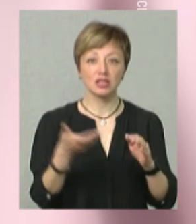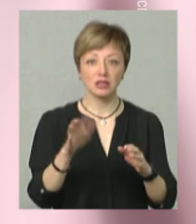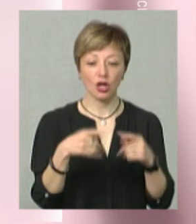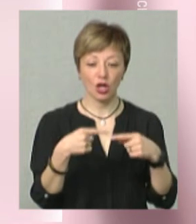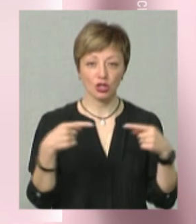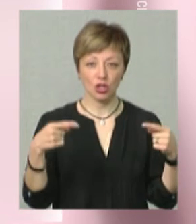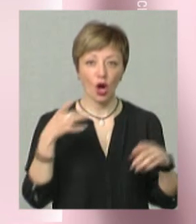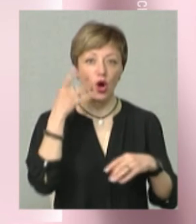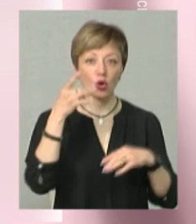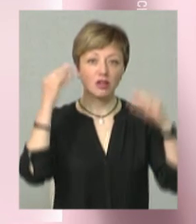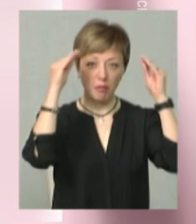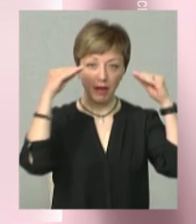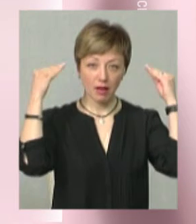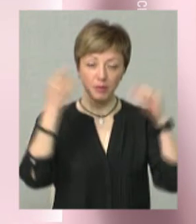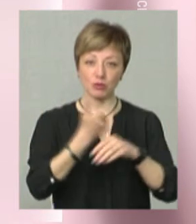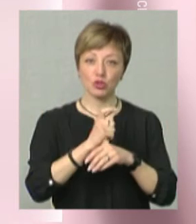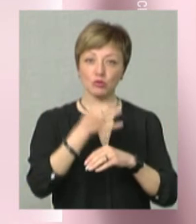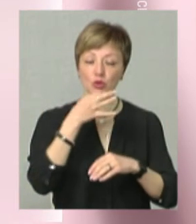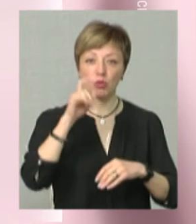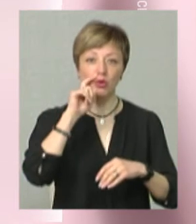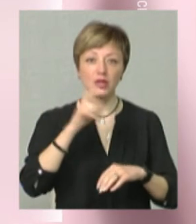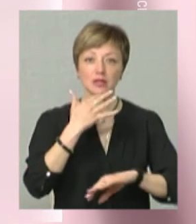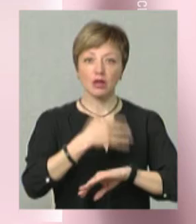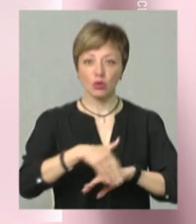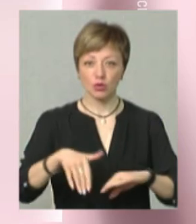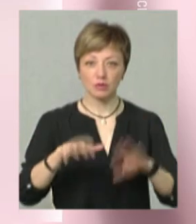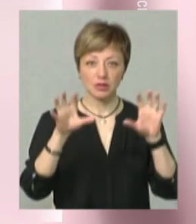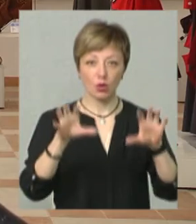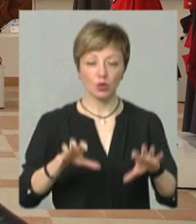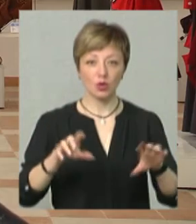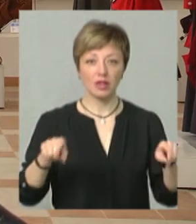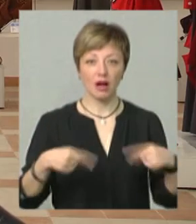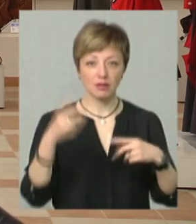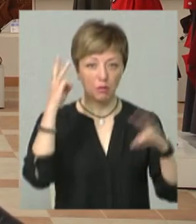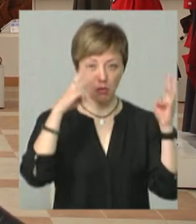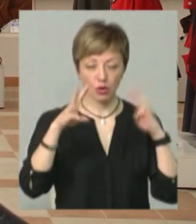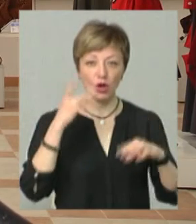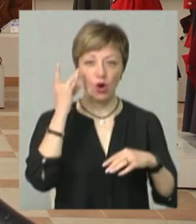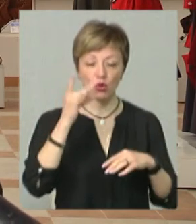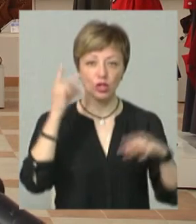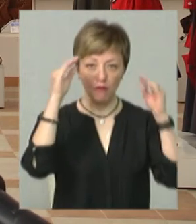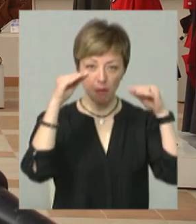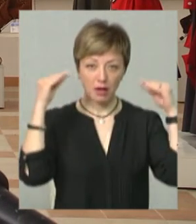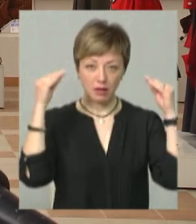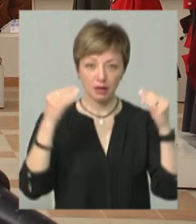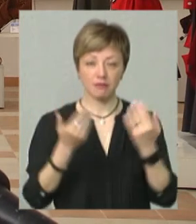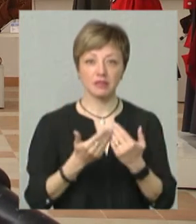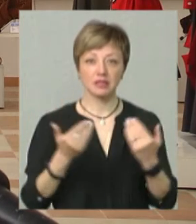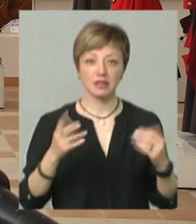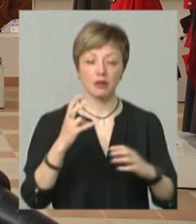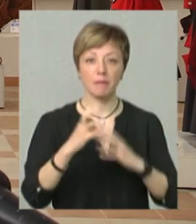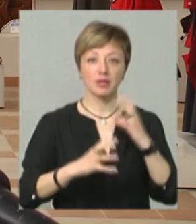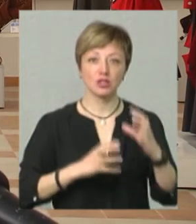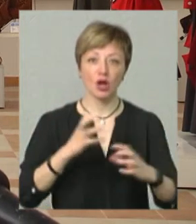Рожева панамка, каже Оксана, найбільш сподобалась українським і закордонним законодавцям моди. Рожева панамка, вона виставлена на